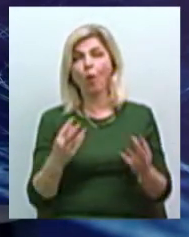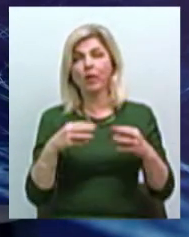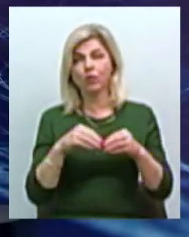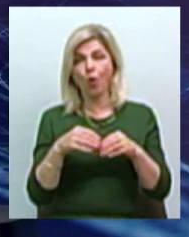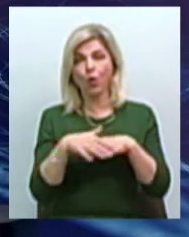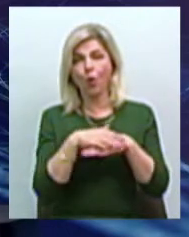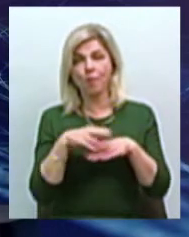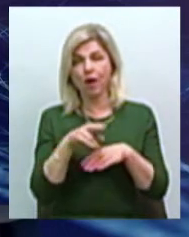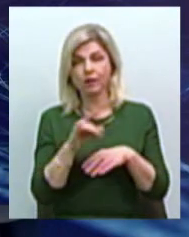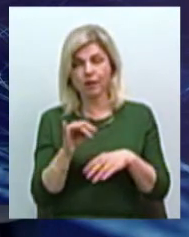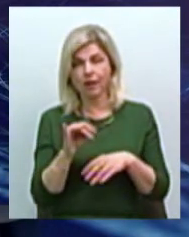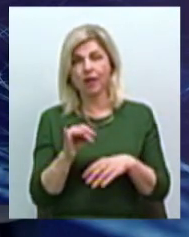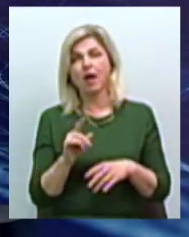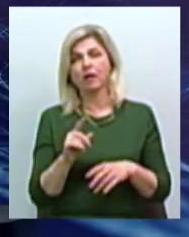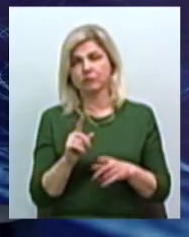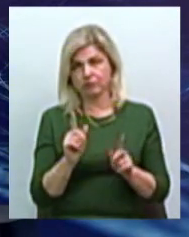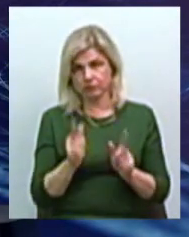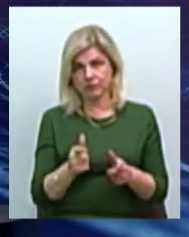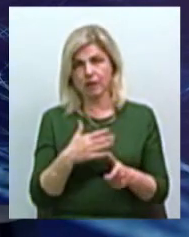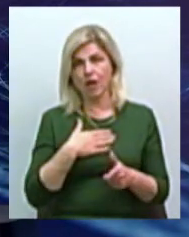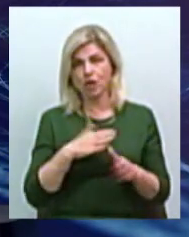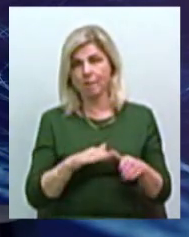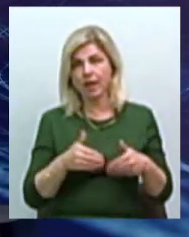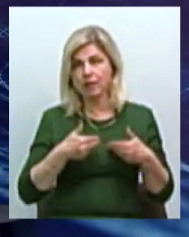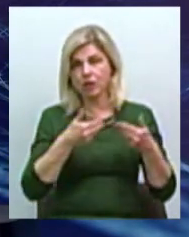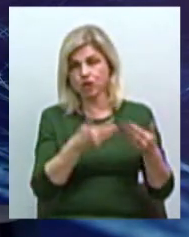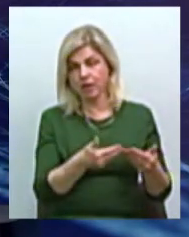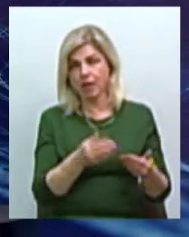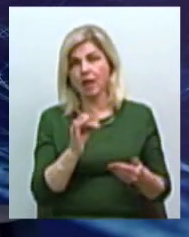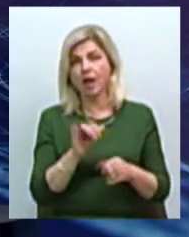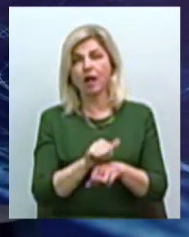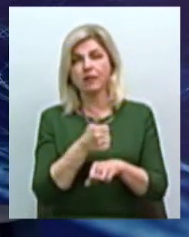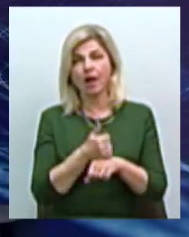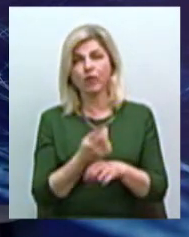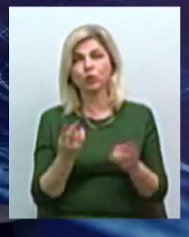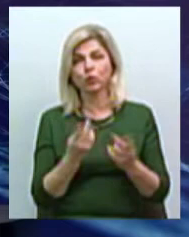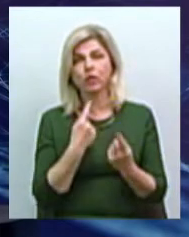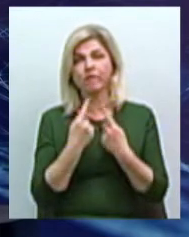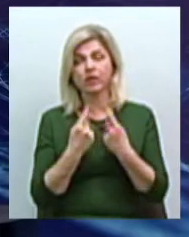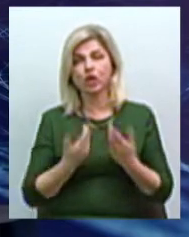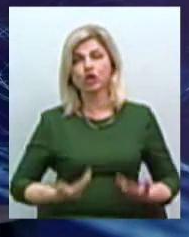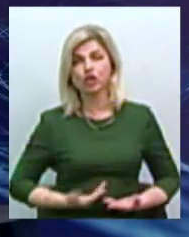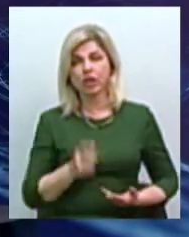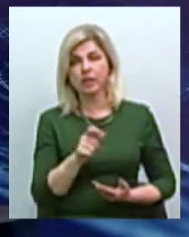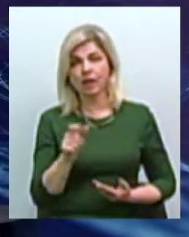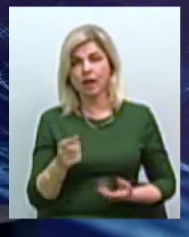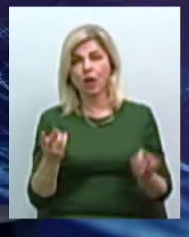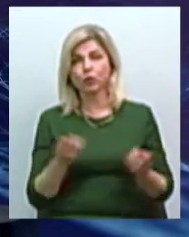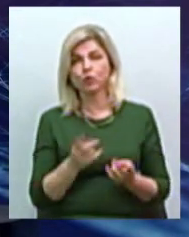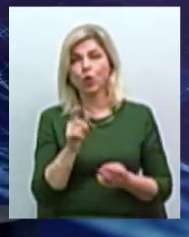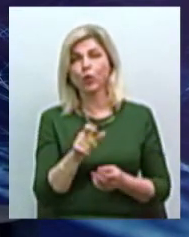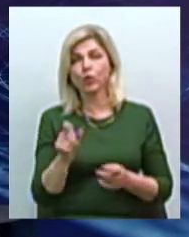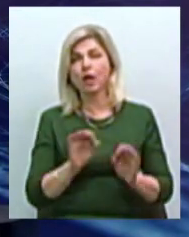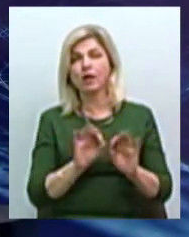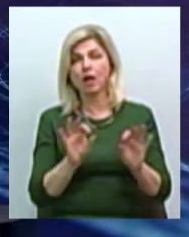відкликнулися на наше приглашення, і найголовніше, потрібно вести діалог жителів, потрібно людям роз'яснювати